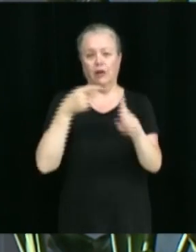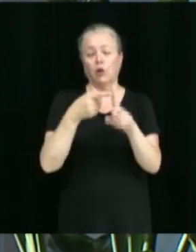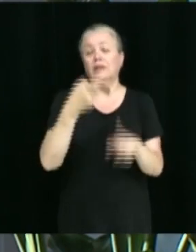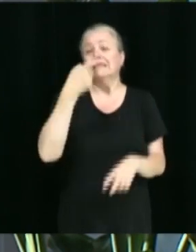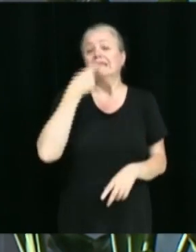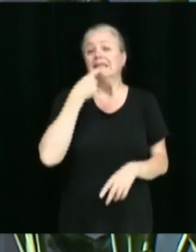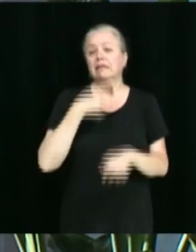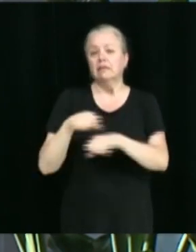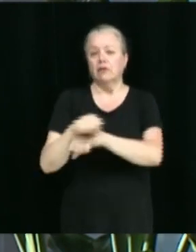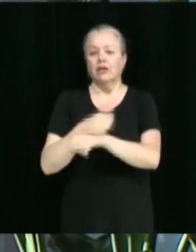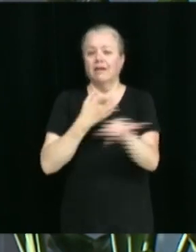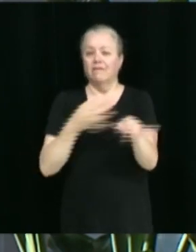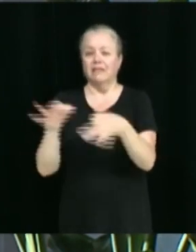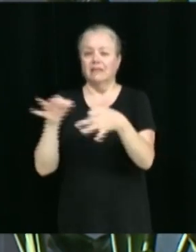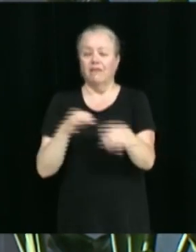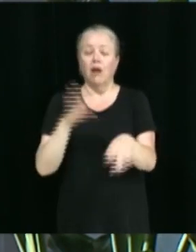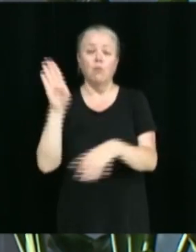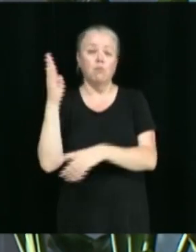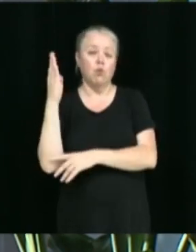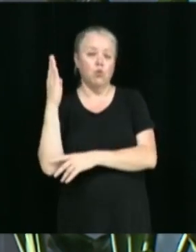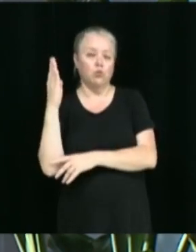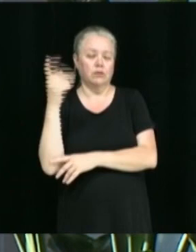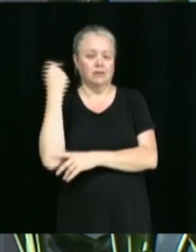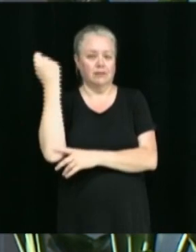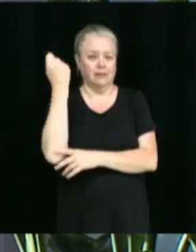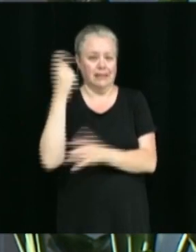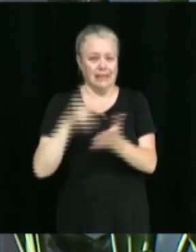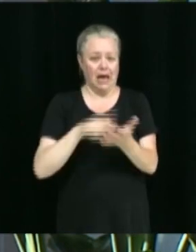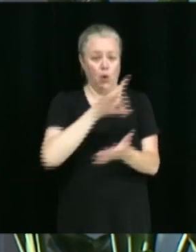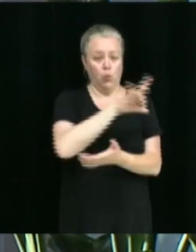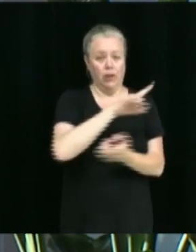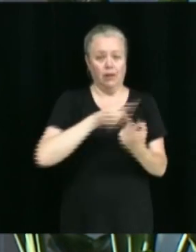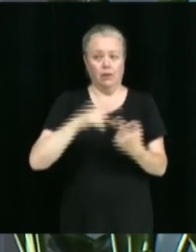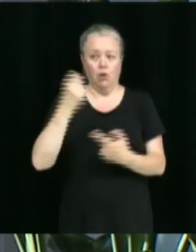Victoriaville, qui aura lieu du 8 au 11 août 2024.